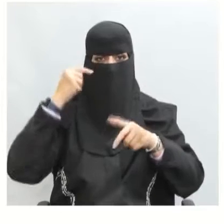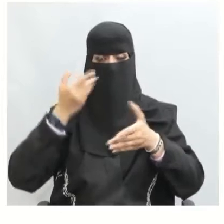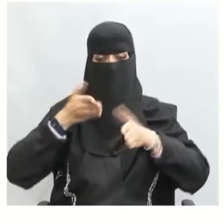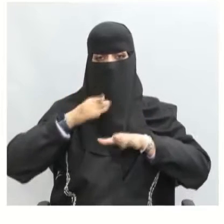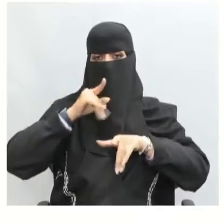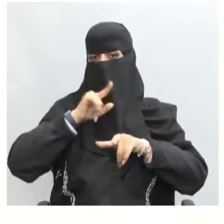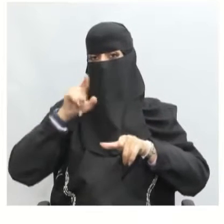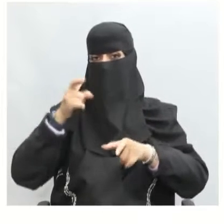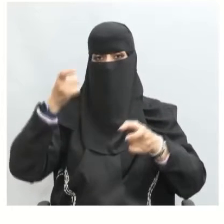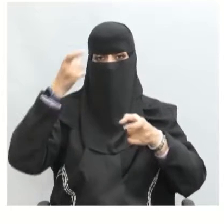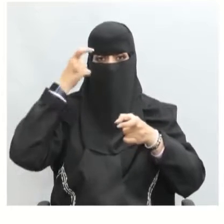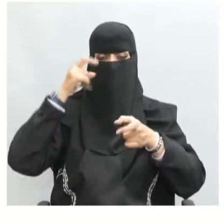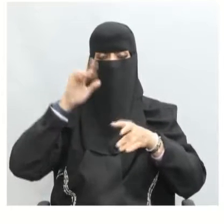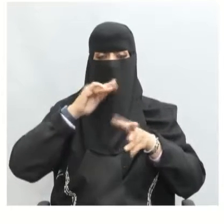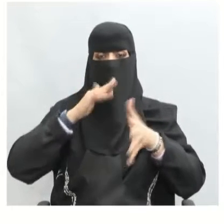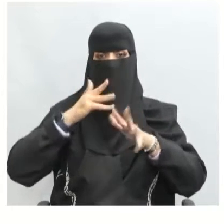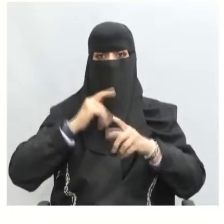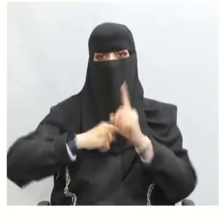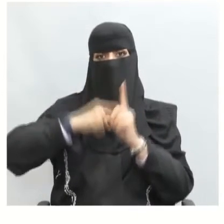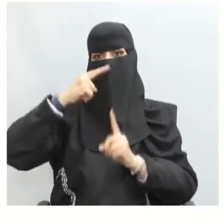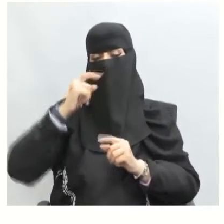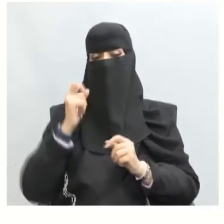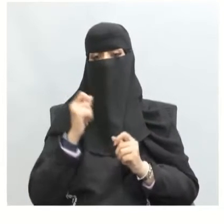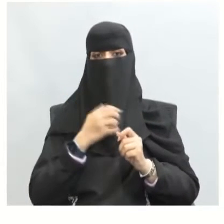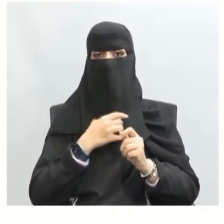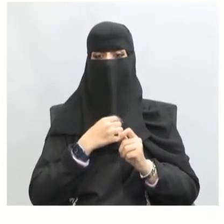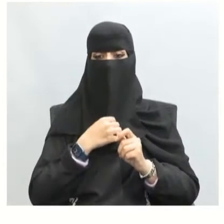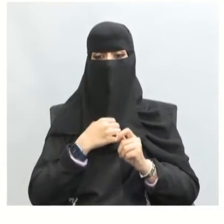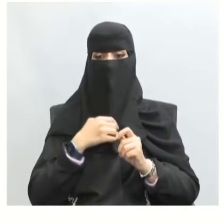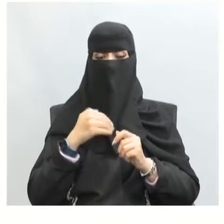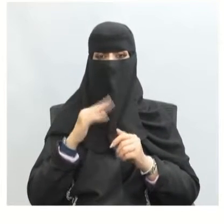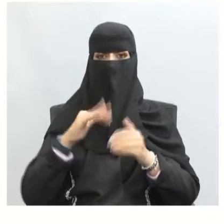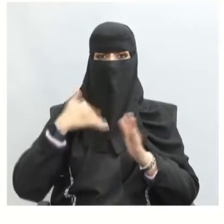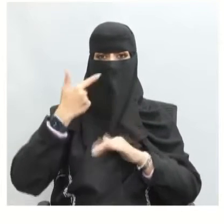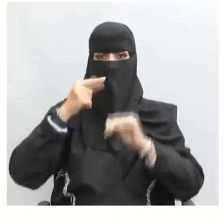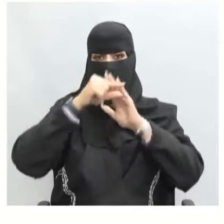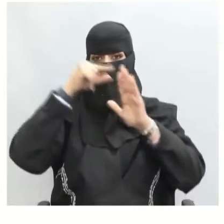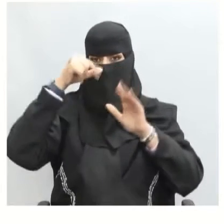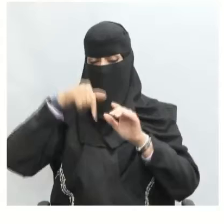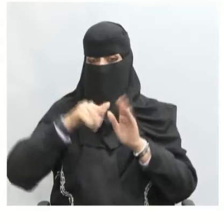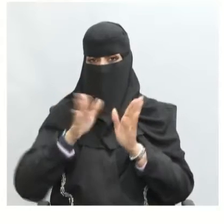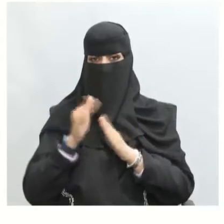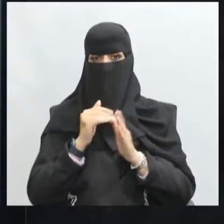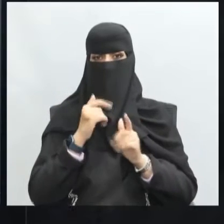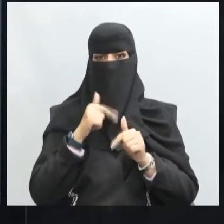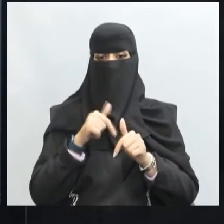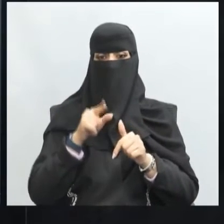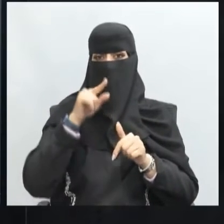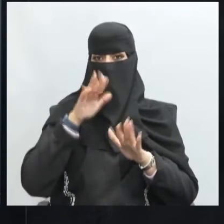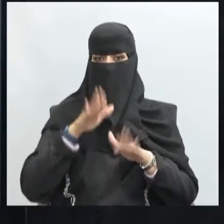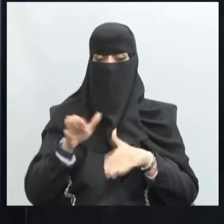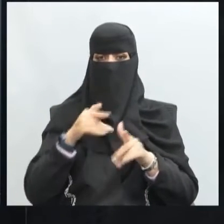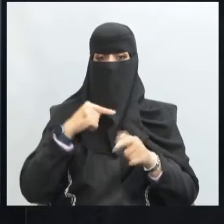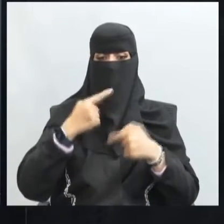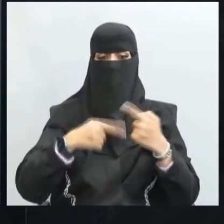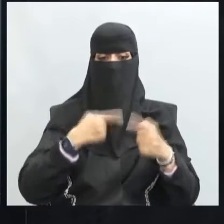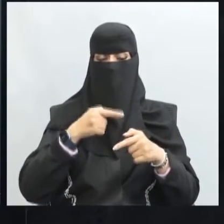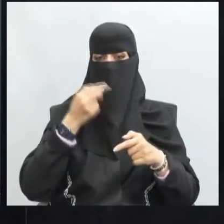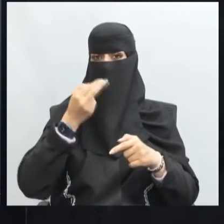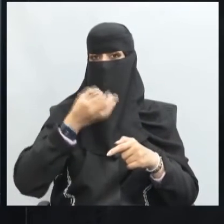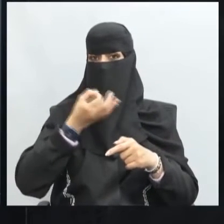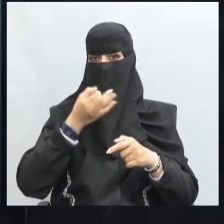دون تعصب أو انفعال وفي هذا اليوم بإذن الله تعالى أيضا سنكمل